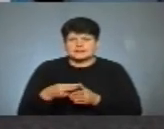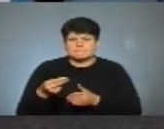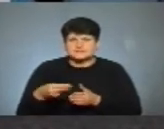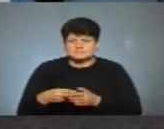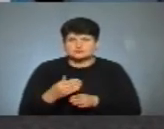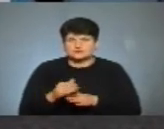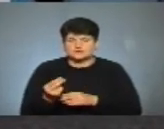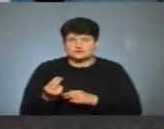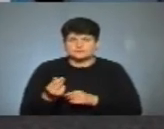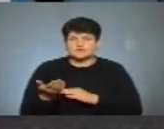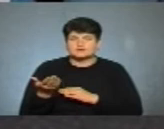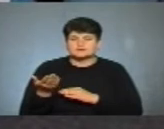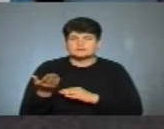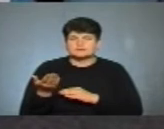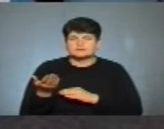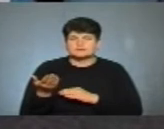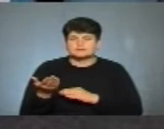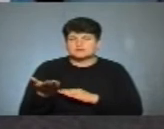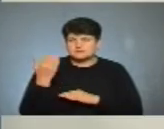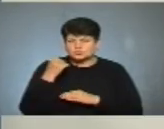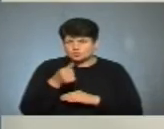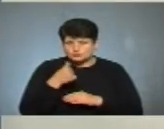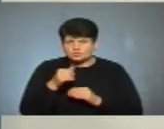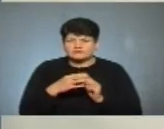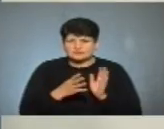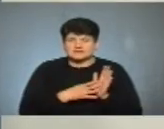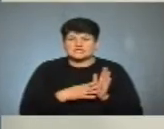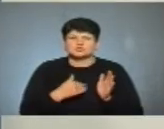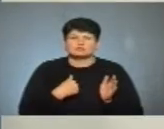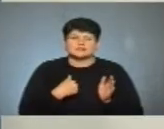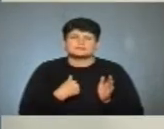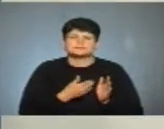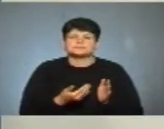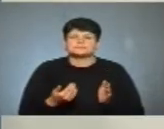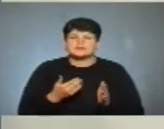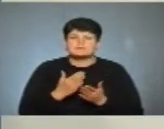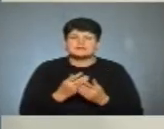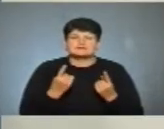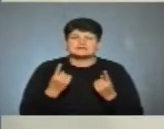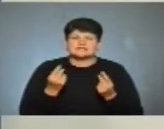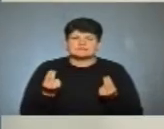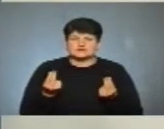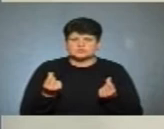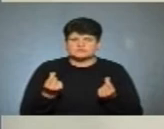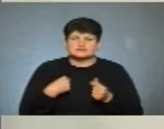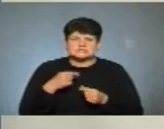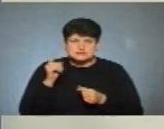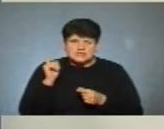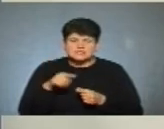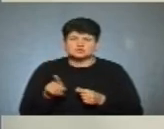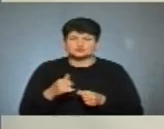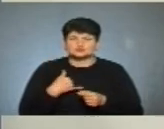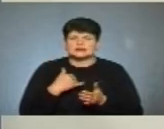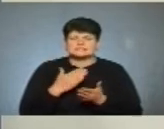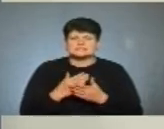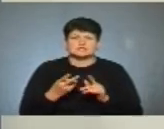виділяють. В минулому році, в 2019-му, ми мали велике фінансування, і ви знаєте, що в нас є